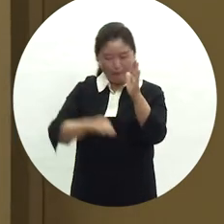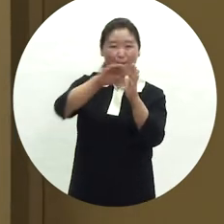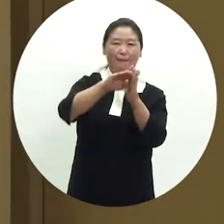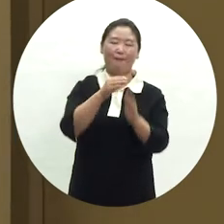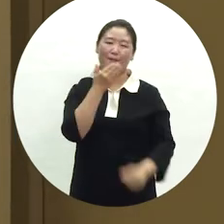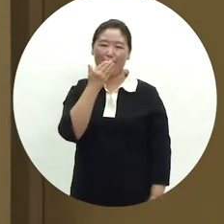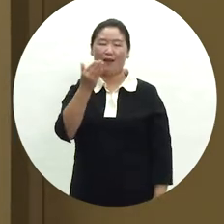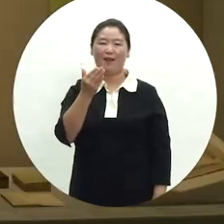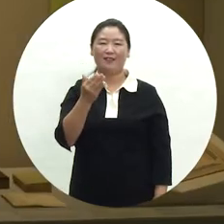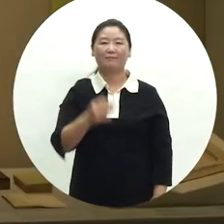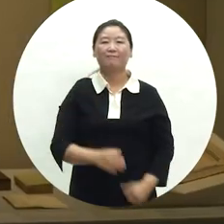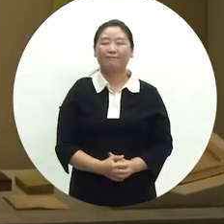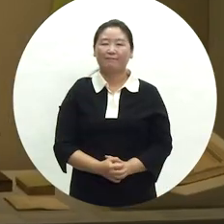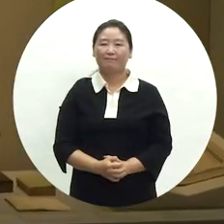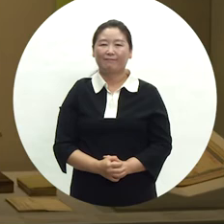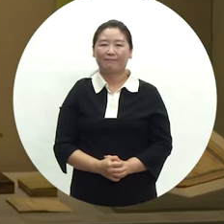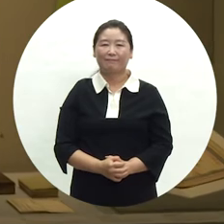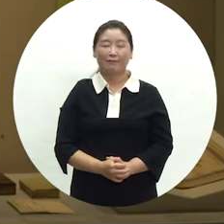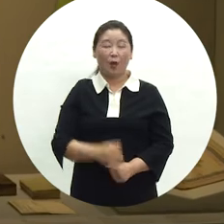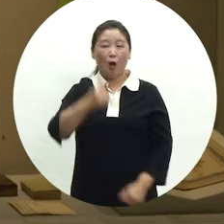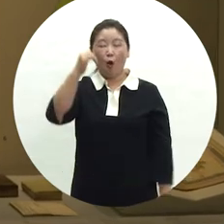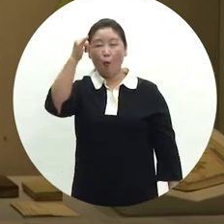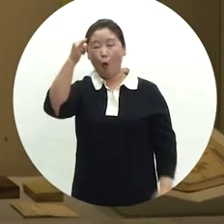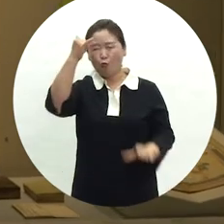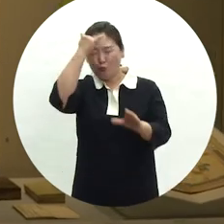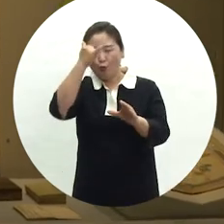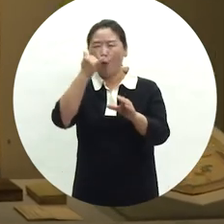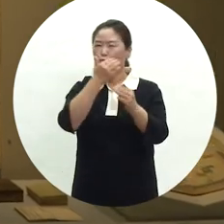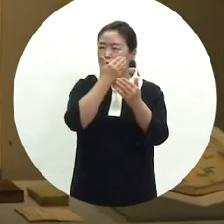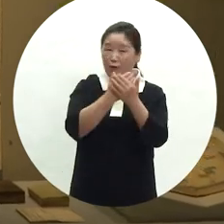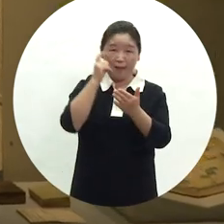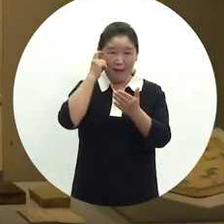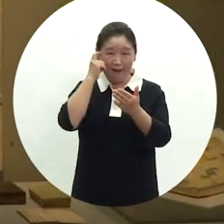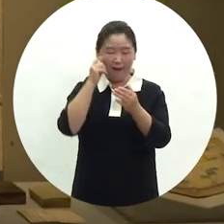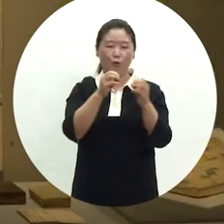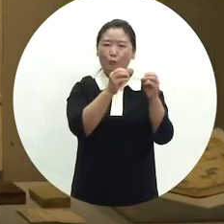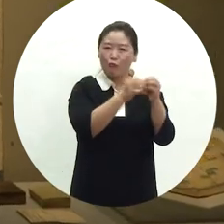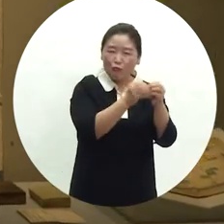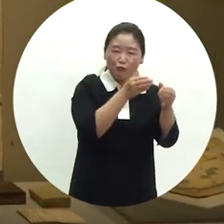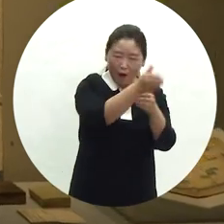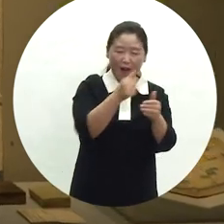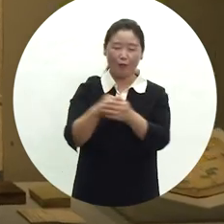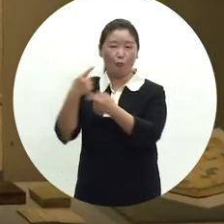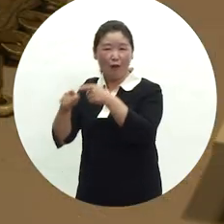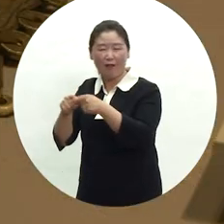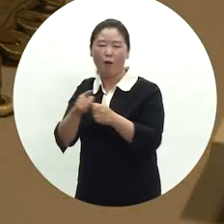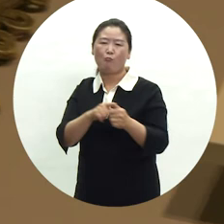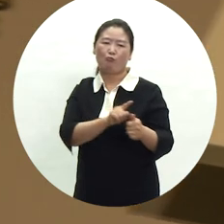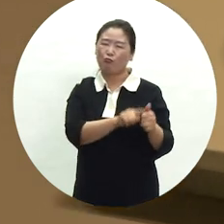가능한 사회였습니다. 학문을 숭상하는 유교사회에서는 문관을 무관보다 우대하였고요.